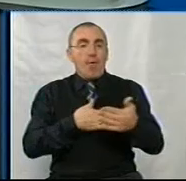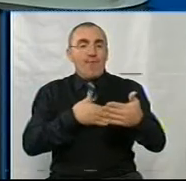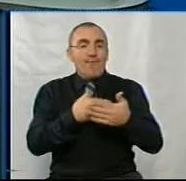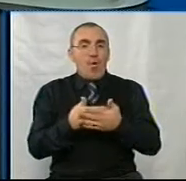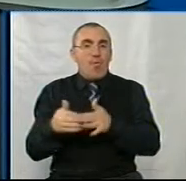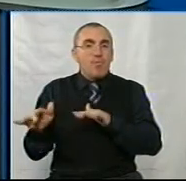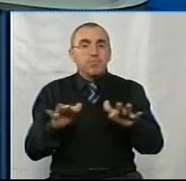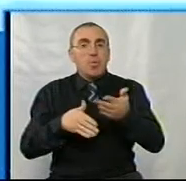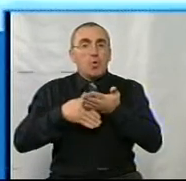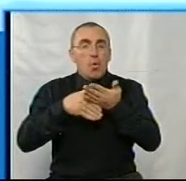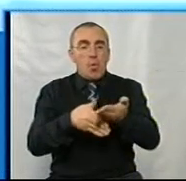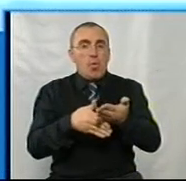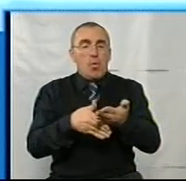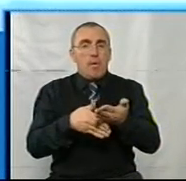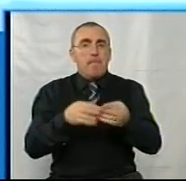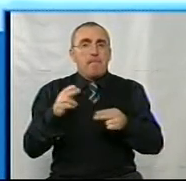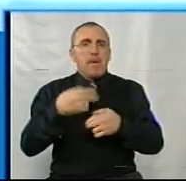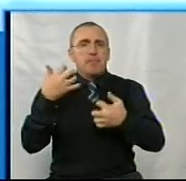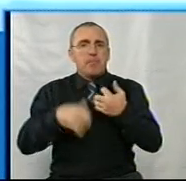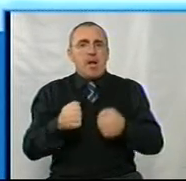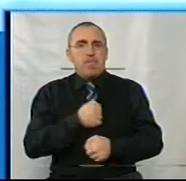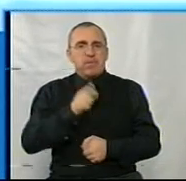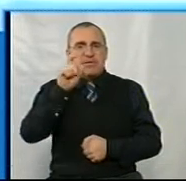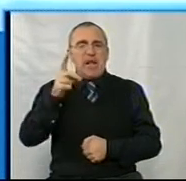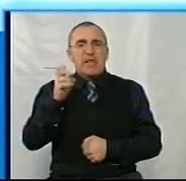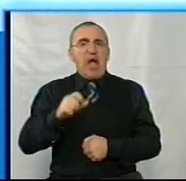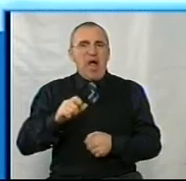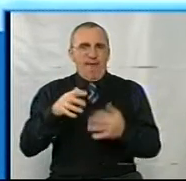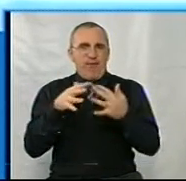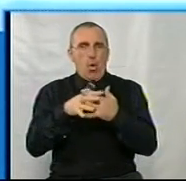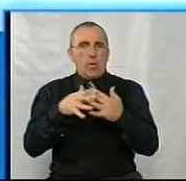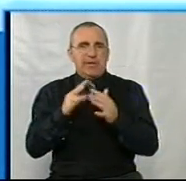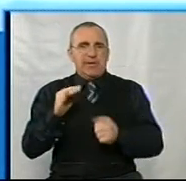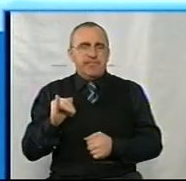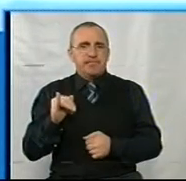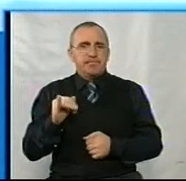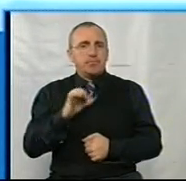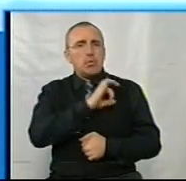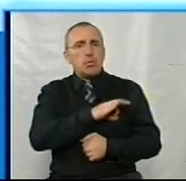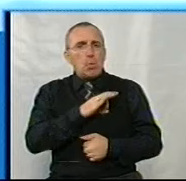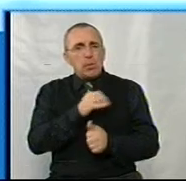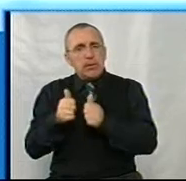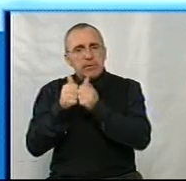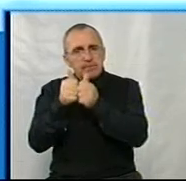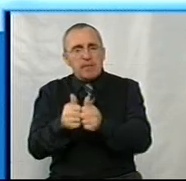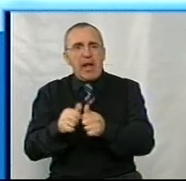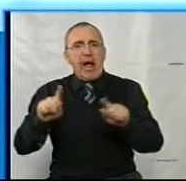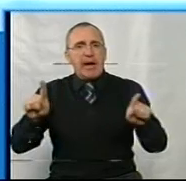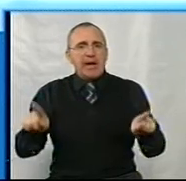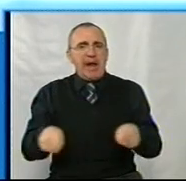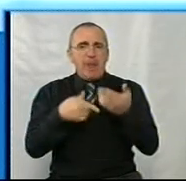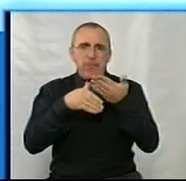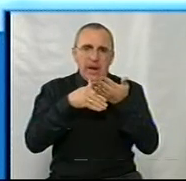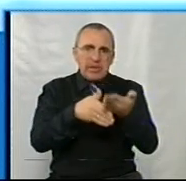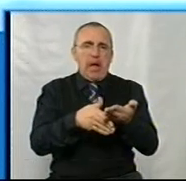допомоги не безпосередньо бійцям на фронті, а юридичний супровід, реабілітація, про що Тетяна